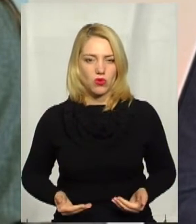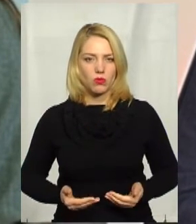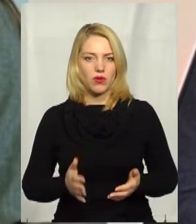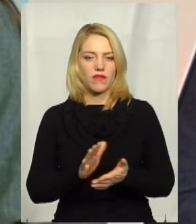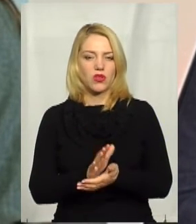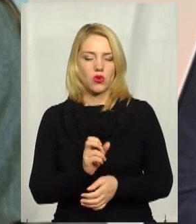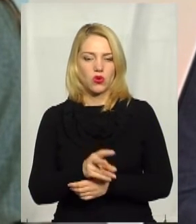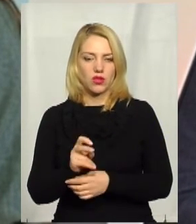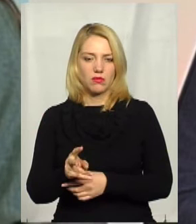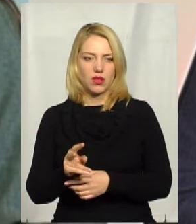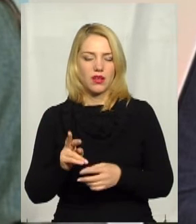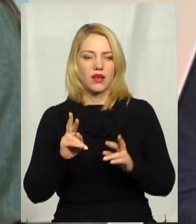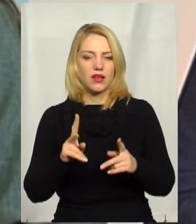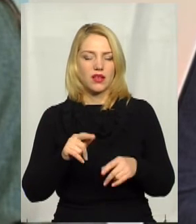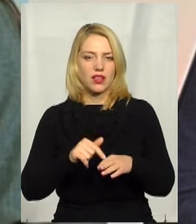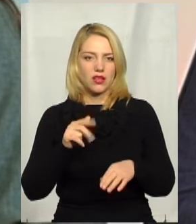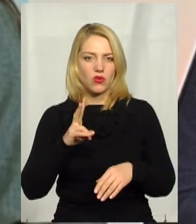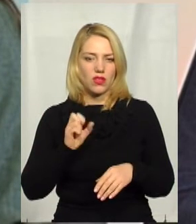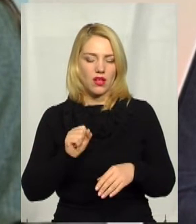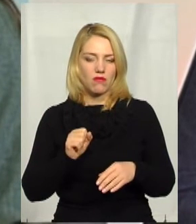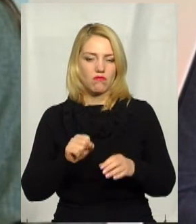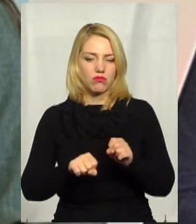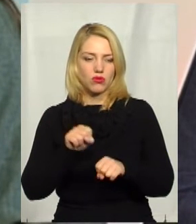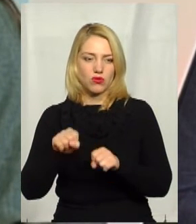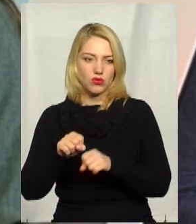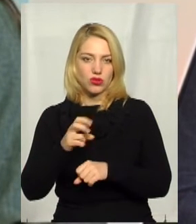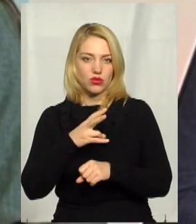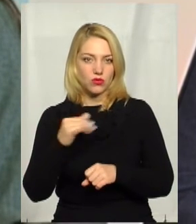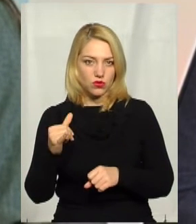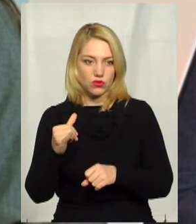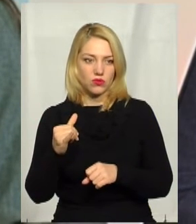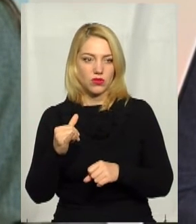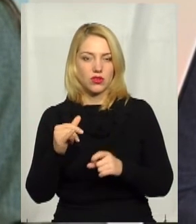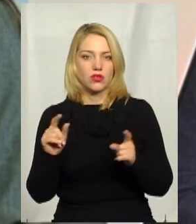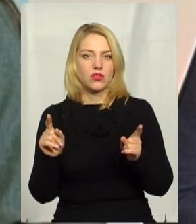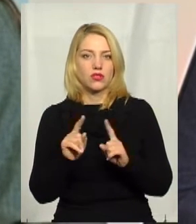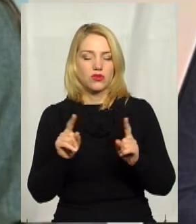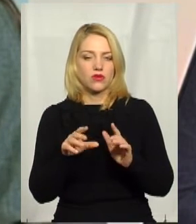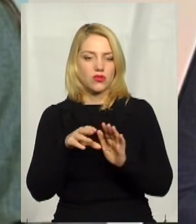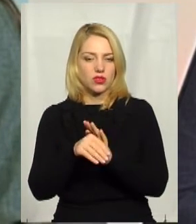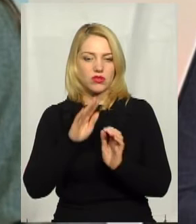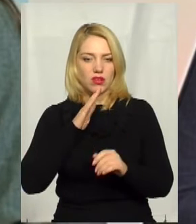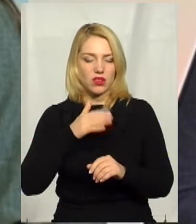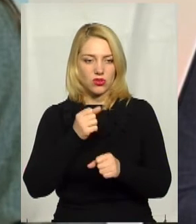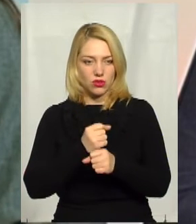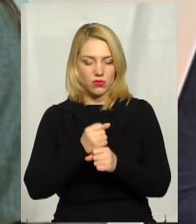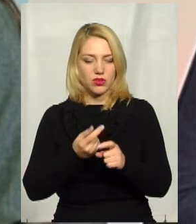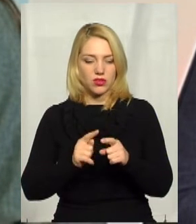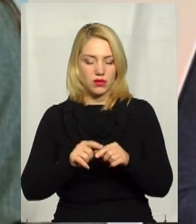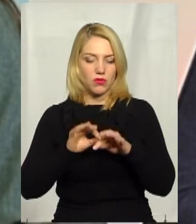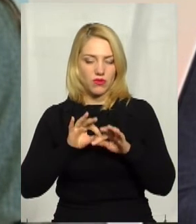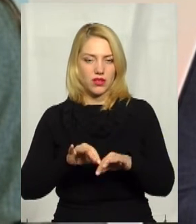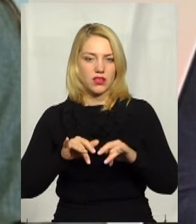Як реагуємо на порушення? Що заключається в нашій роботі? Це проведення